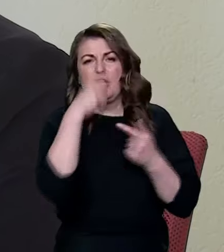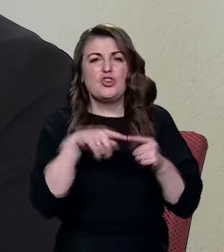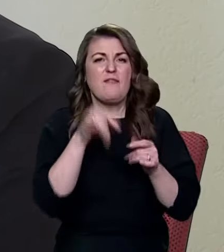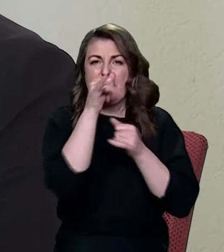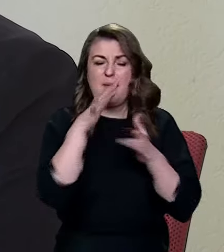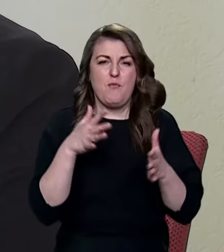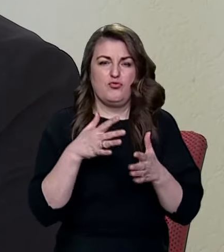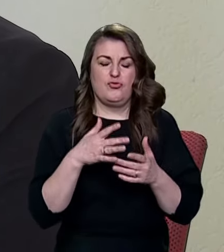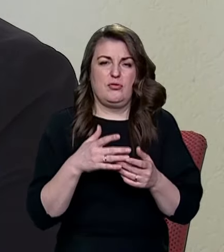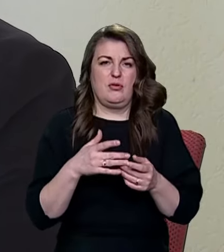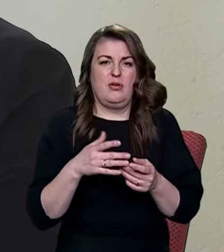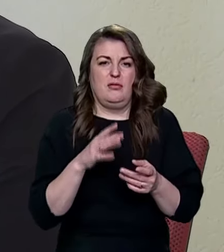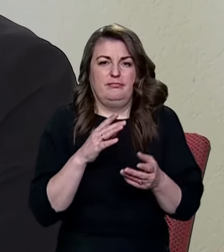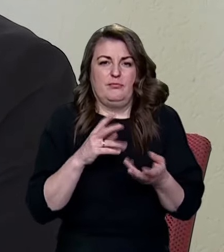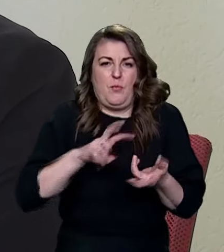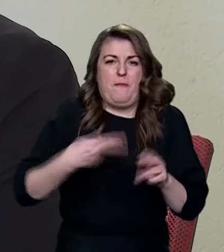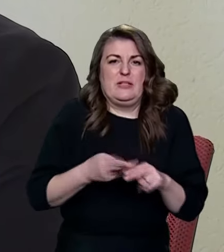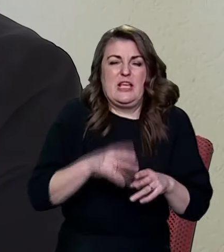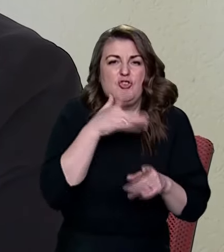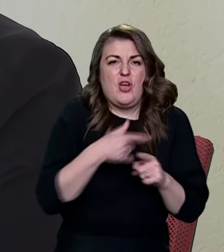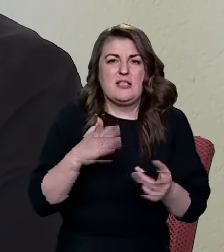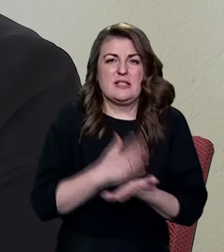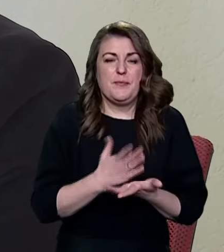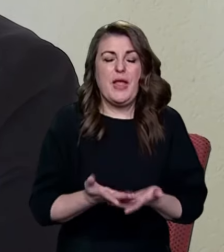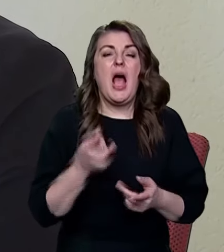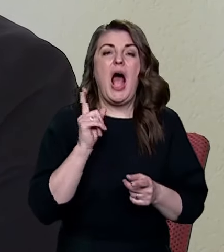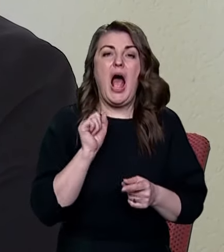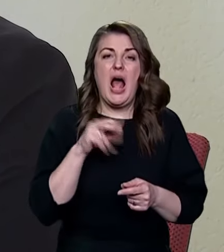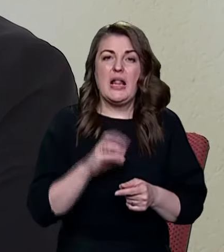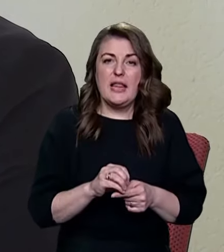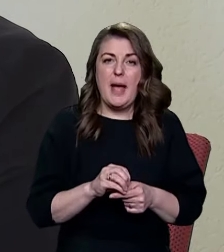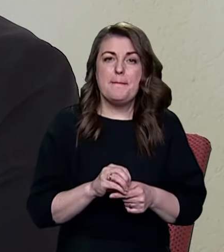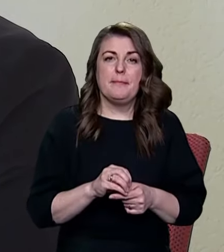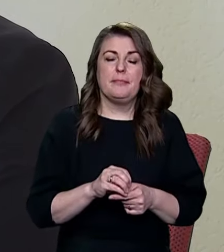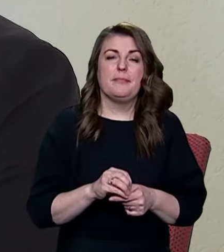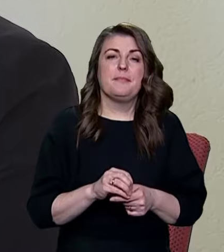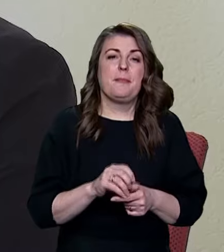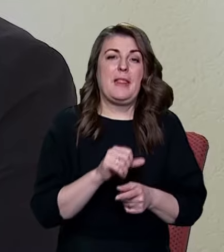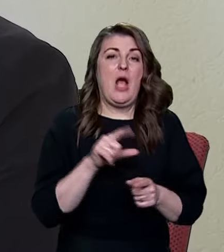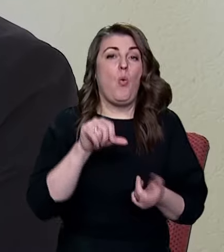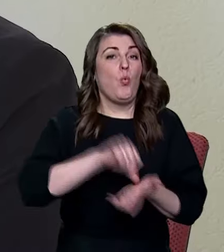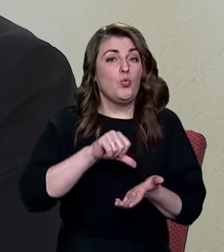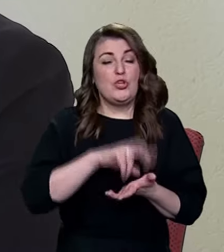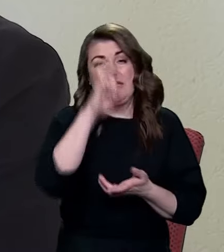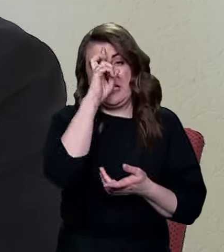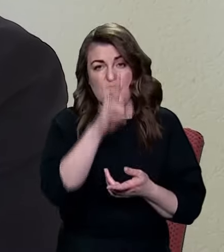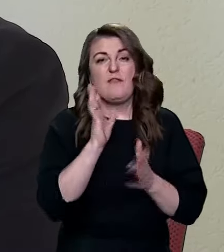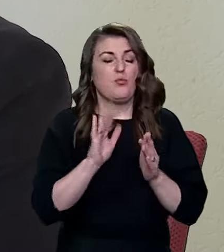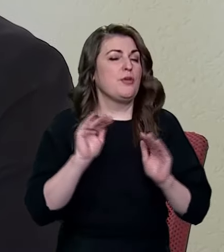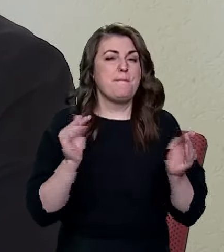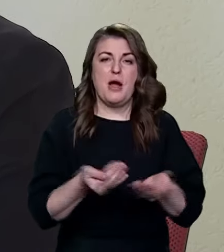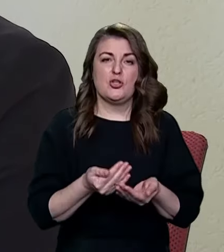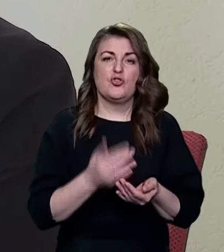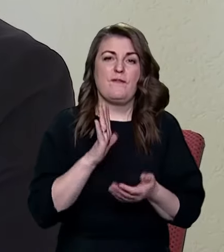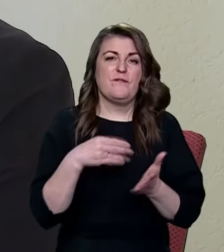так, не може обійтися в цей час. Але сама участь держави буде меншою